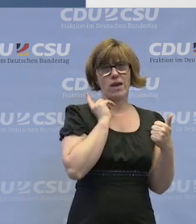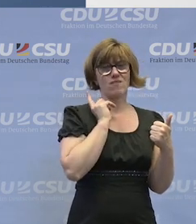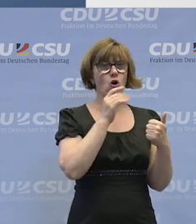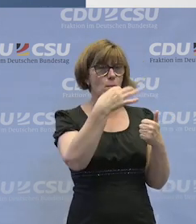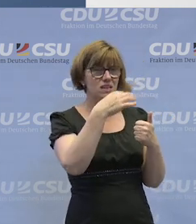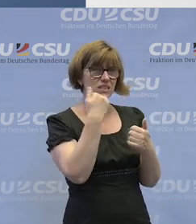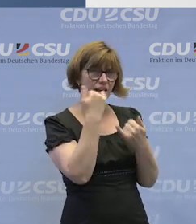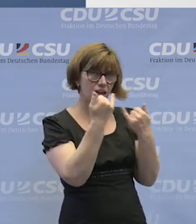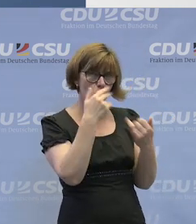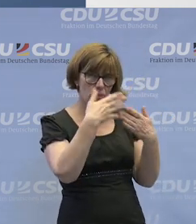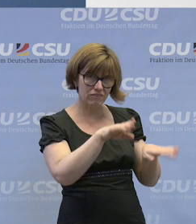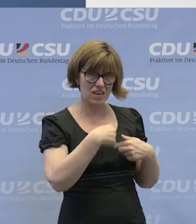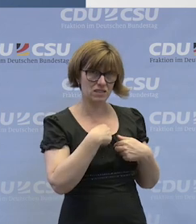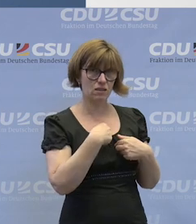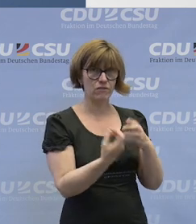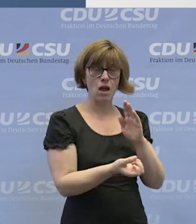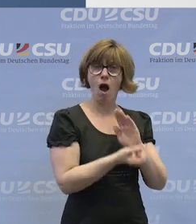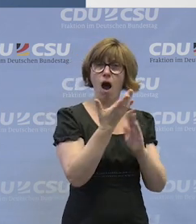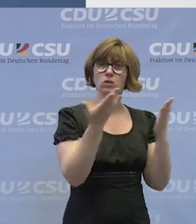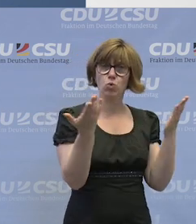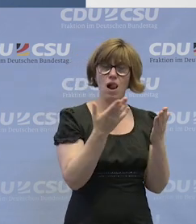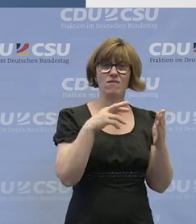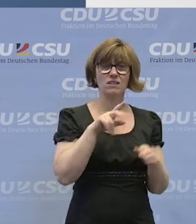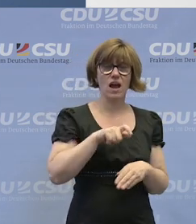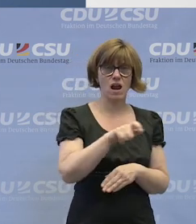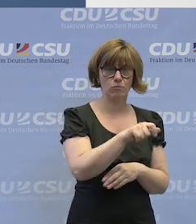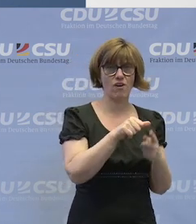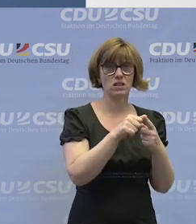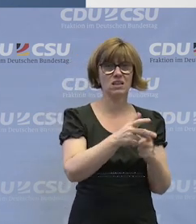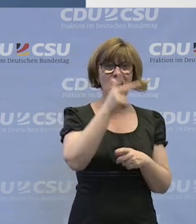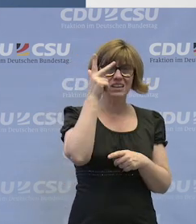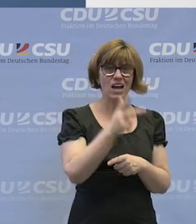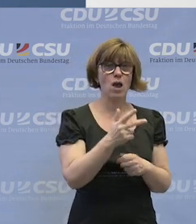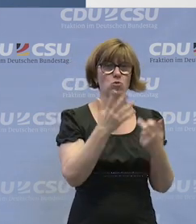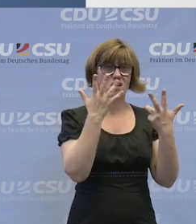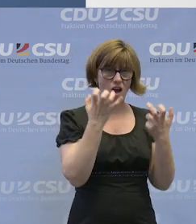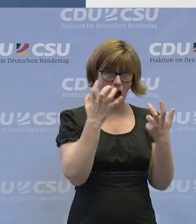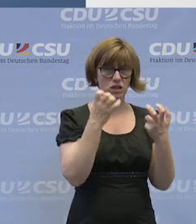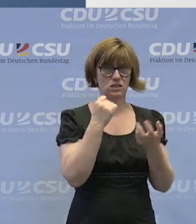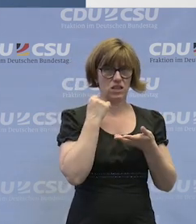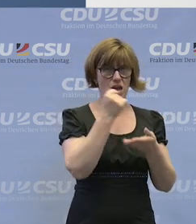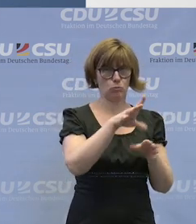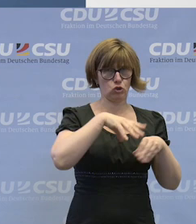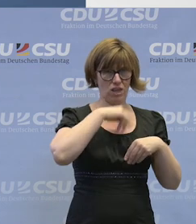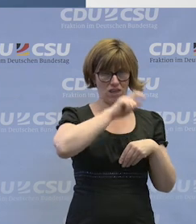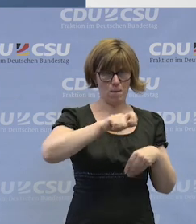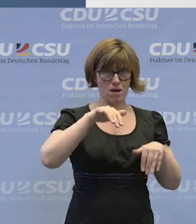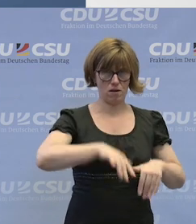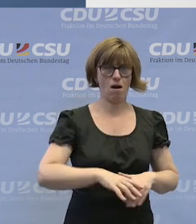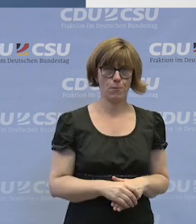Ministerium telefoniert. Aktuell gibt es in Rheinland-Pfalz 380 Budgetnehmer.